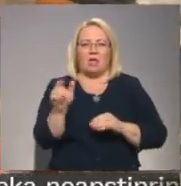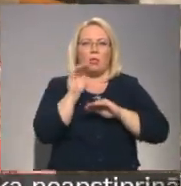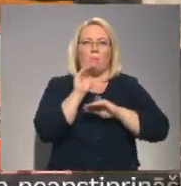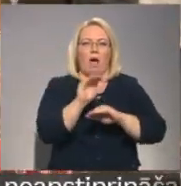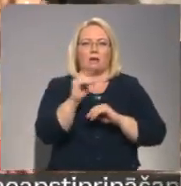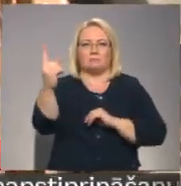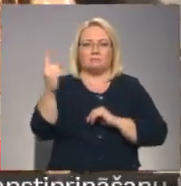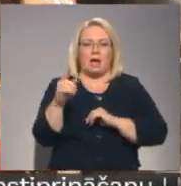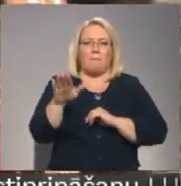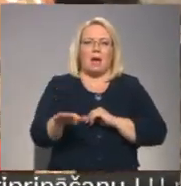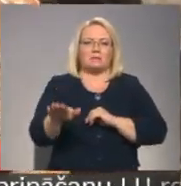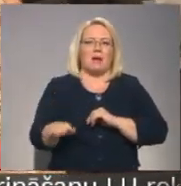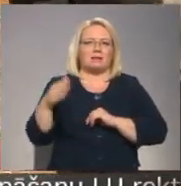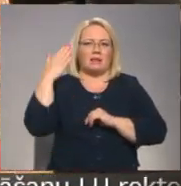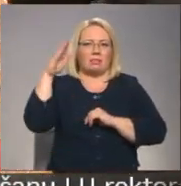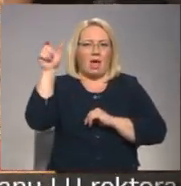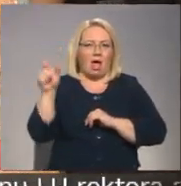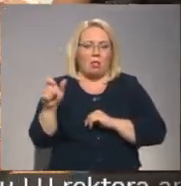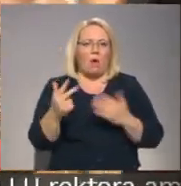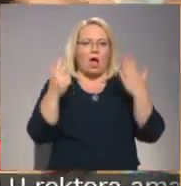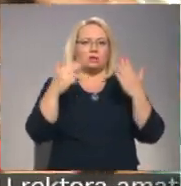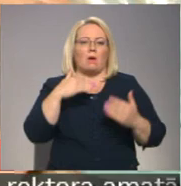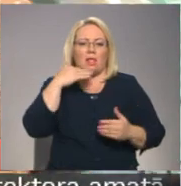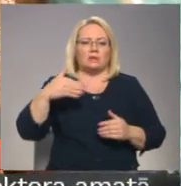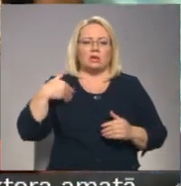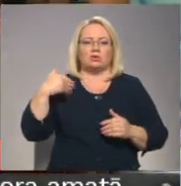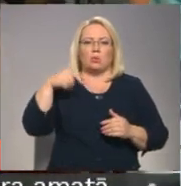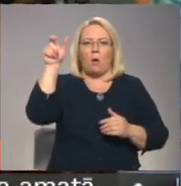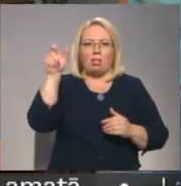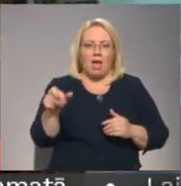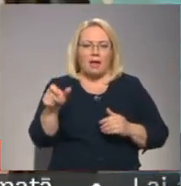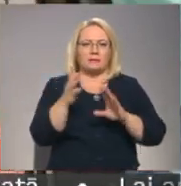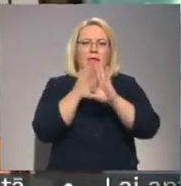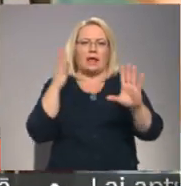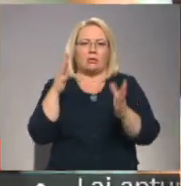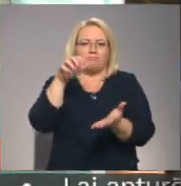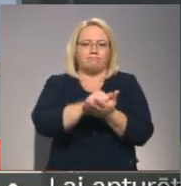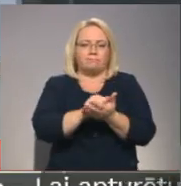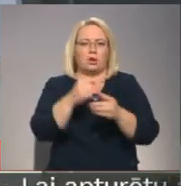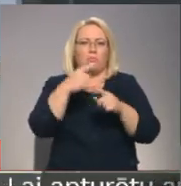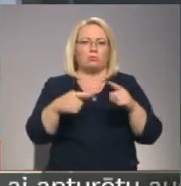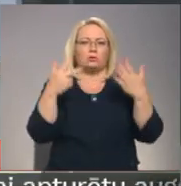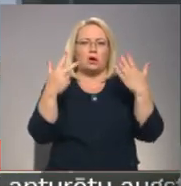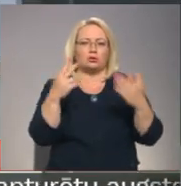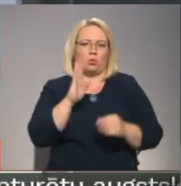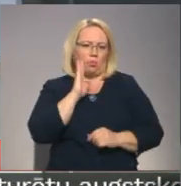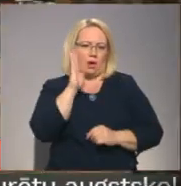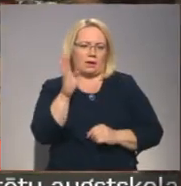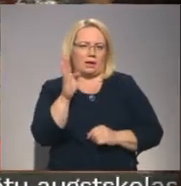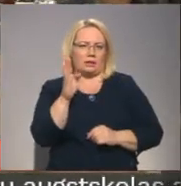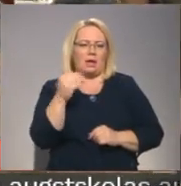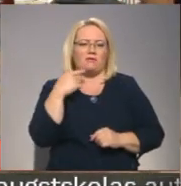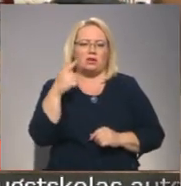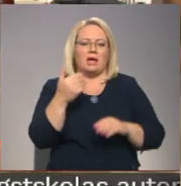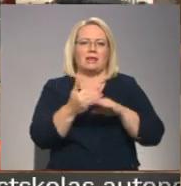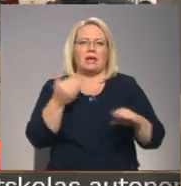iznāk kopā ar mazmazdēlu Edgaru. Astotās klases skolēns vecētsmāmiņai rindu ieņēmis pusāstoņos no rīta. Tikāk negabējās